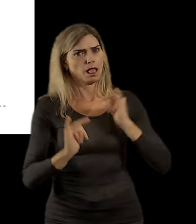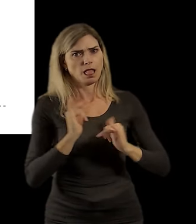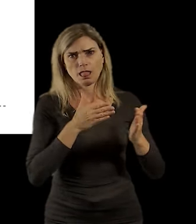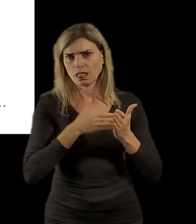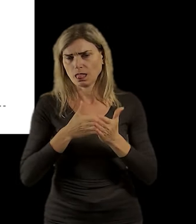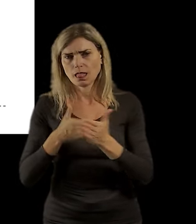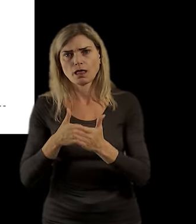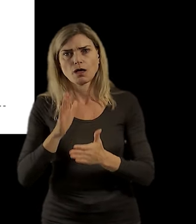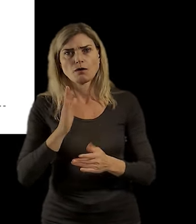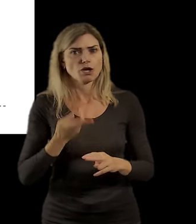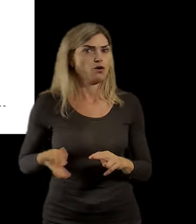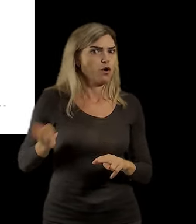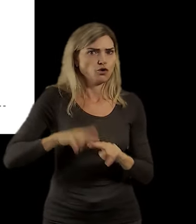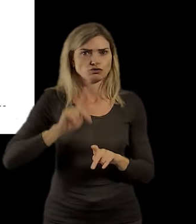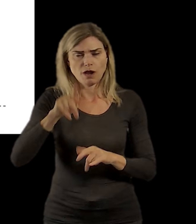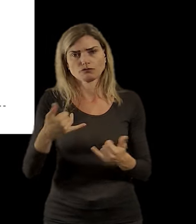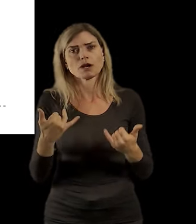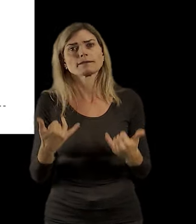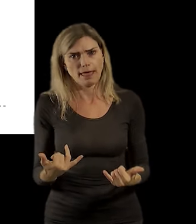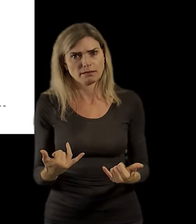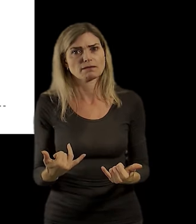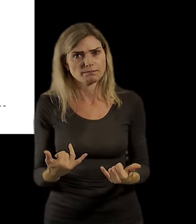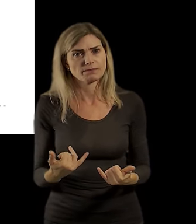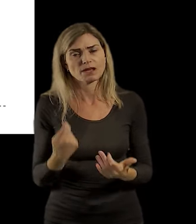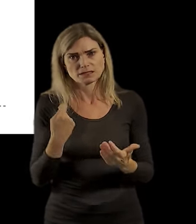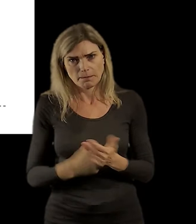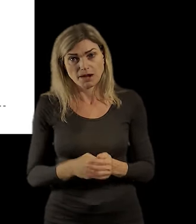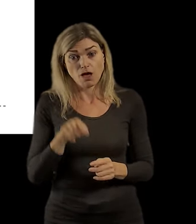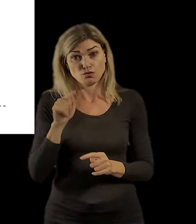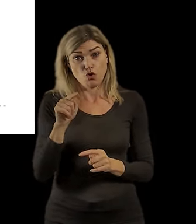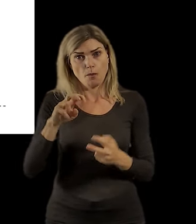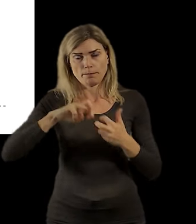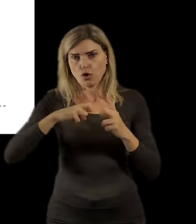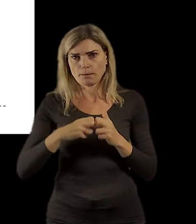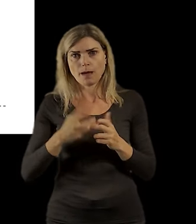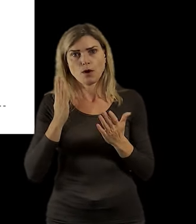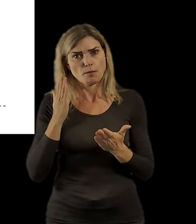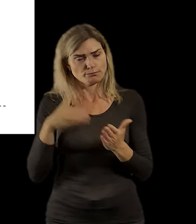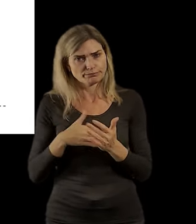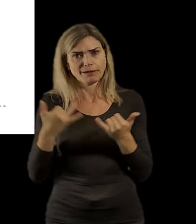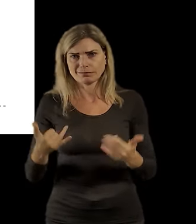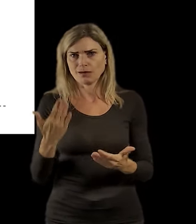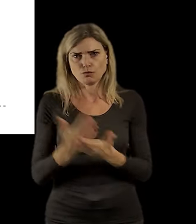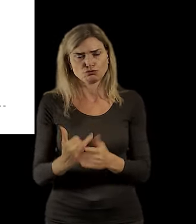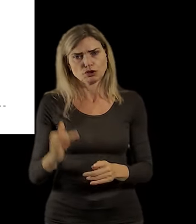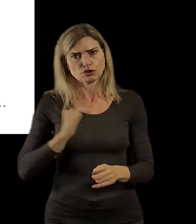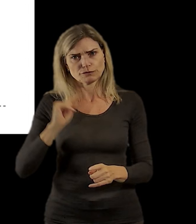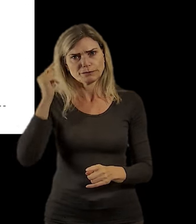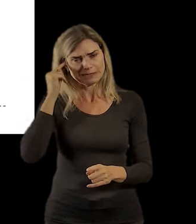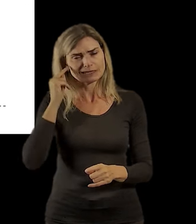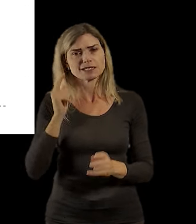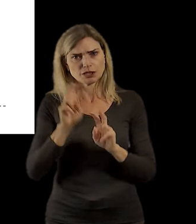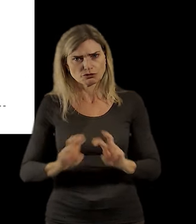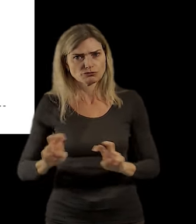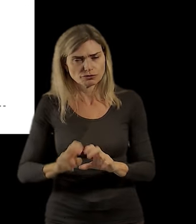mnoho víc lůžek, než teď vůbec máme. Takže tohle bude potřeba nějakým způsobem určitě řešit. To, jakým